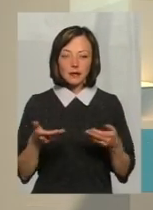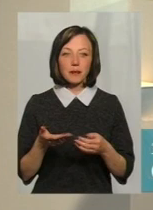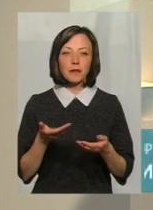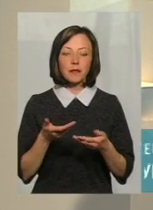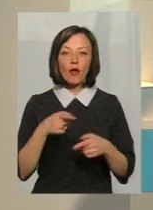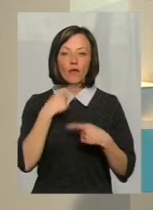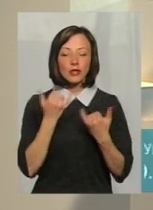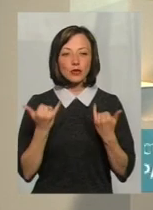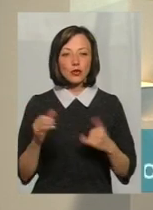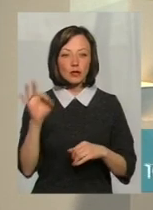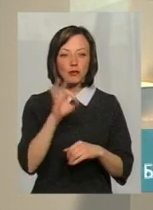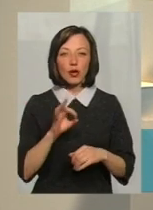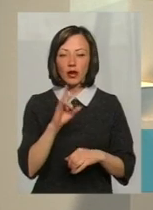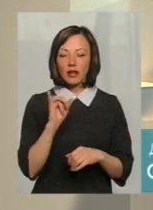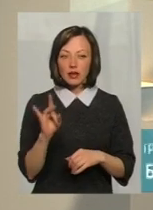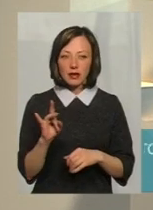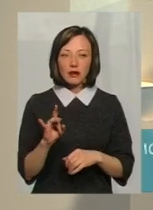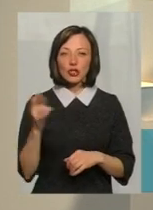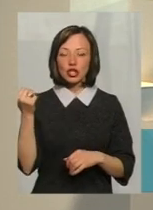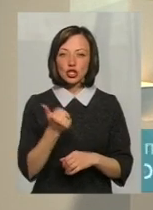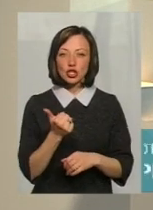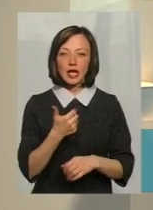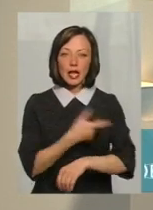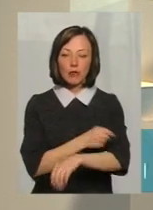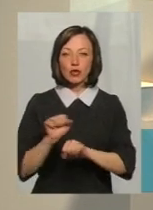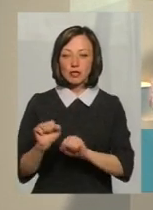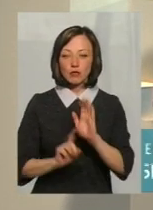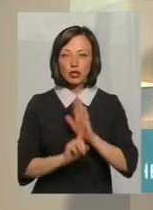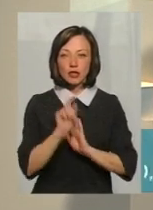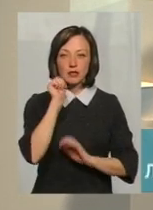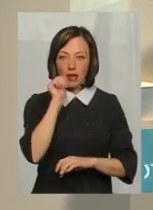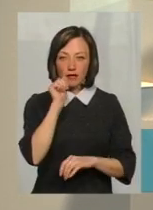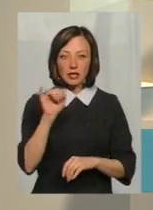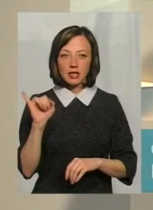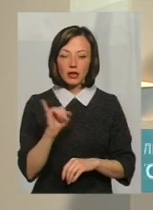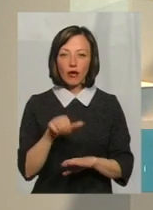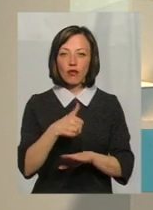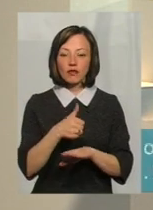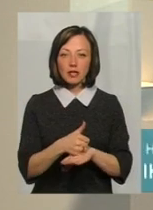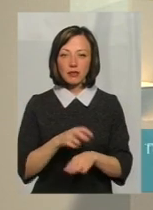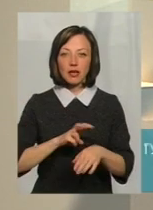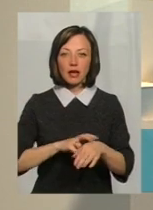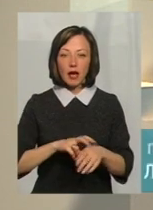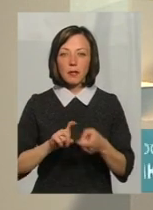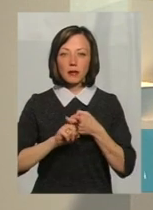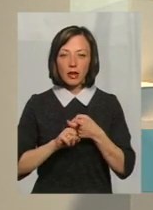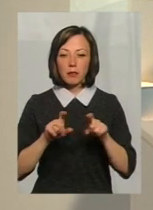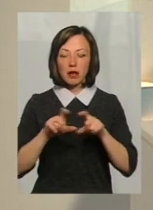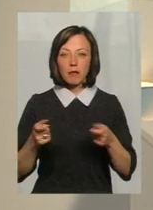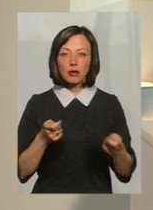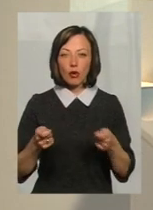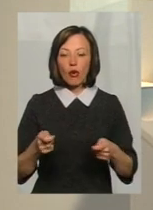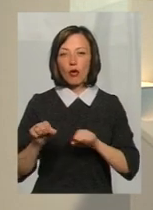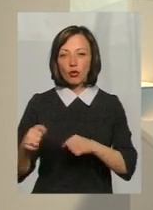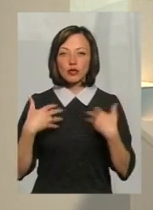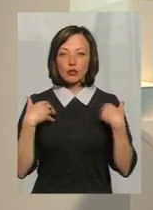говорили сьогодні про КІР, про тиждень імунізації, який починається завтра із головним епідеміологом Департаменту охорони